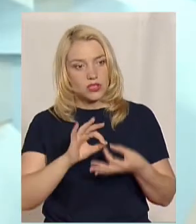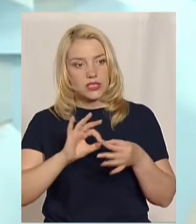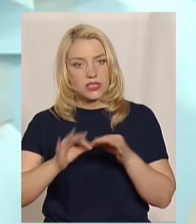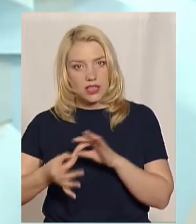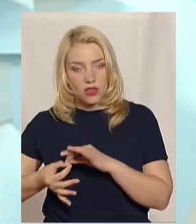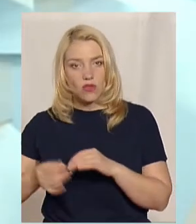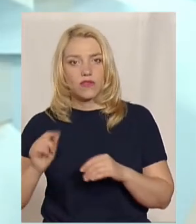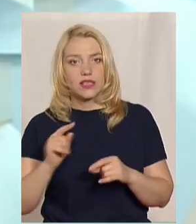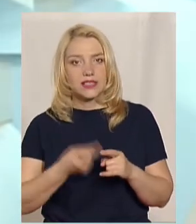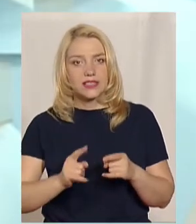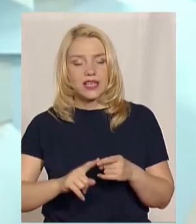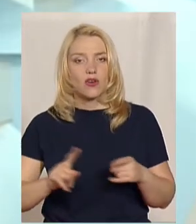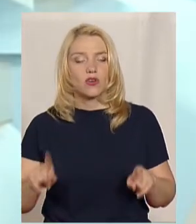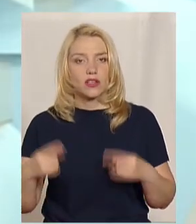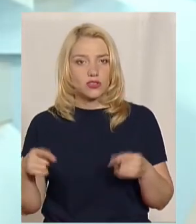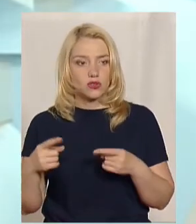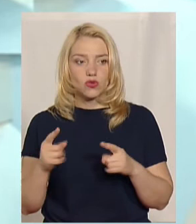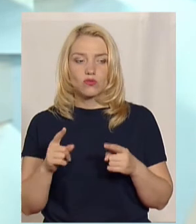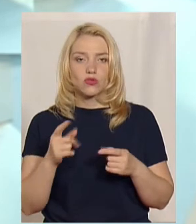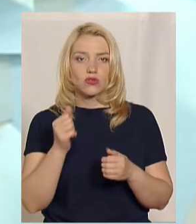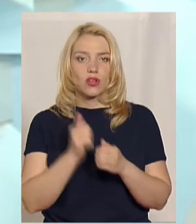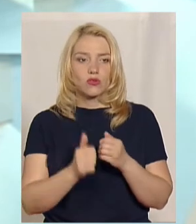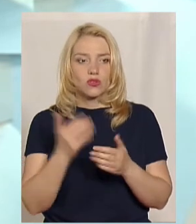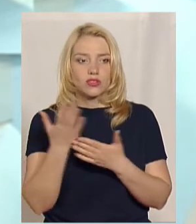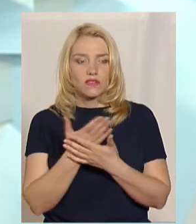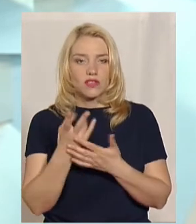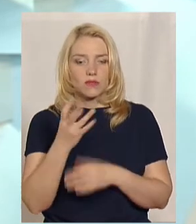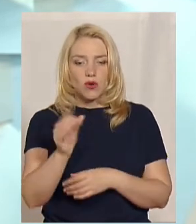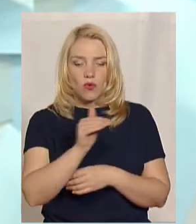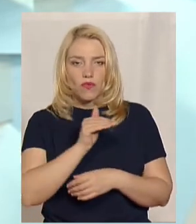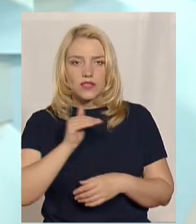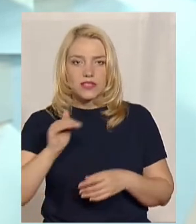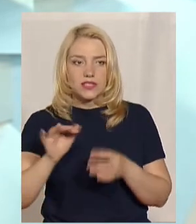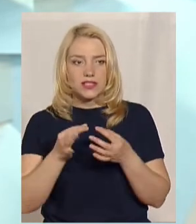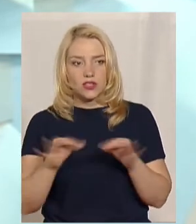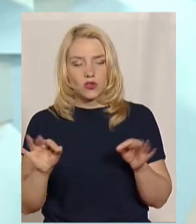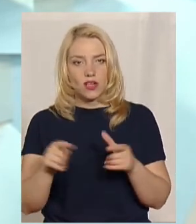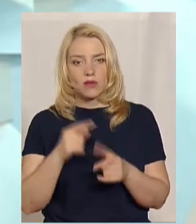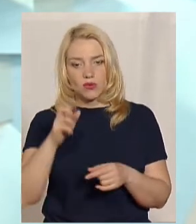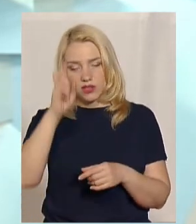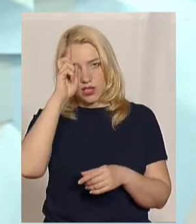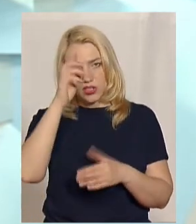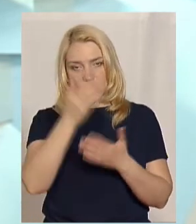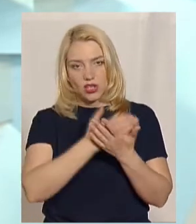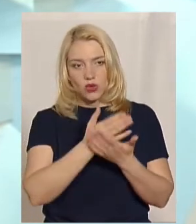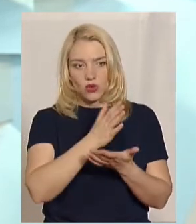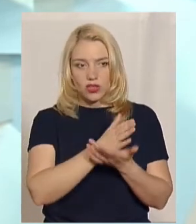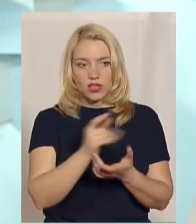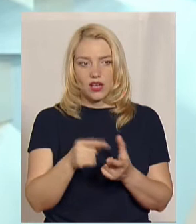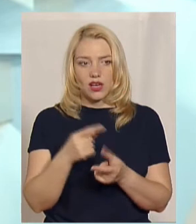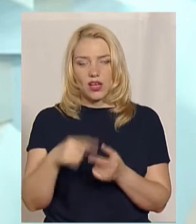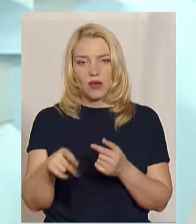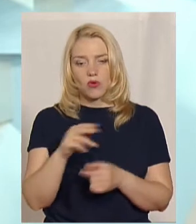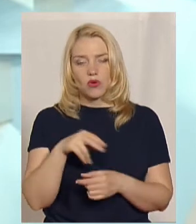чесно кажучи, це організовувати, тому що на кожен фільм треба офіційний дозвіл, і він або в Держкіно знаходиться, або в букерів,